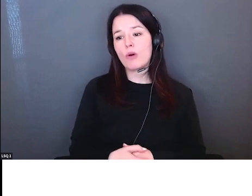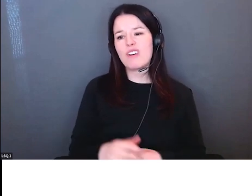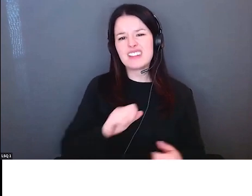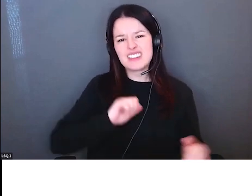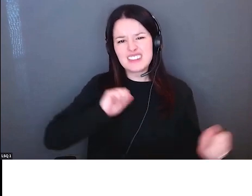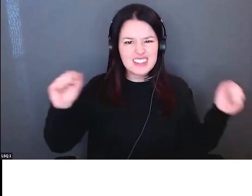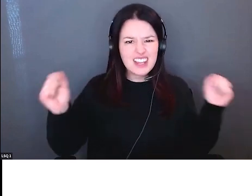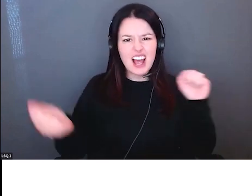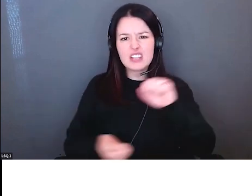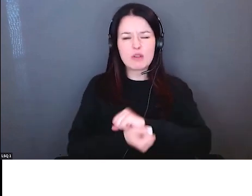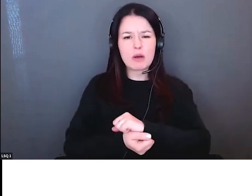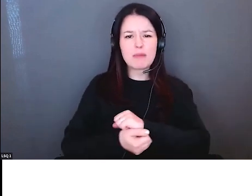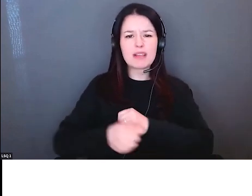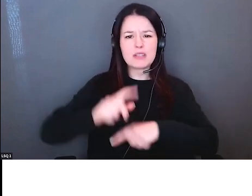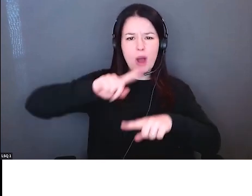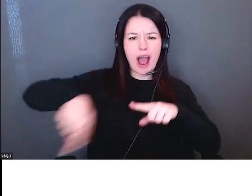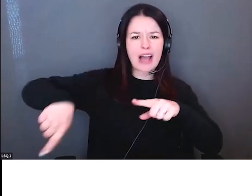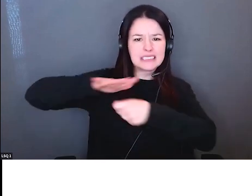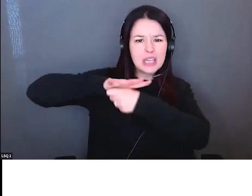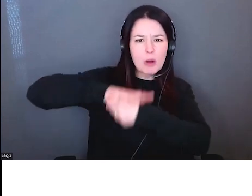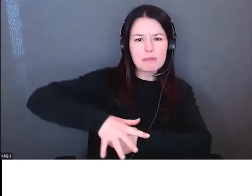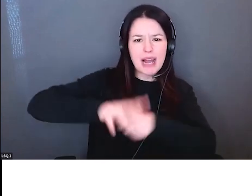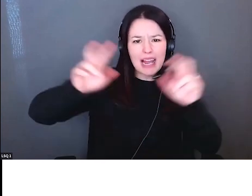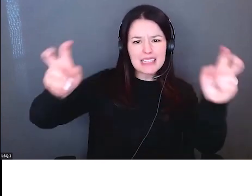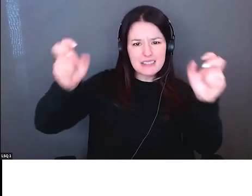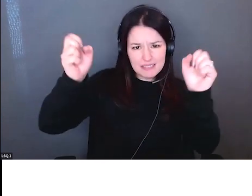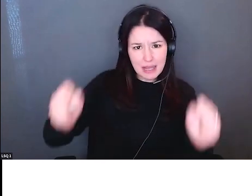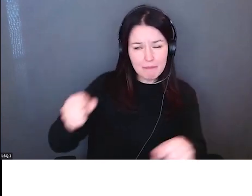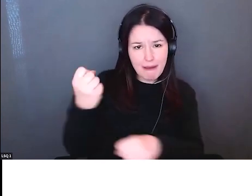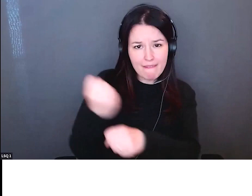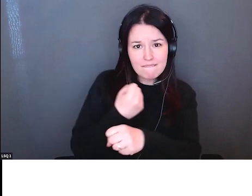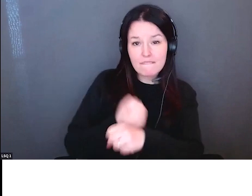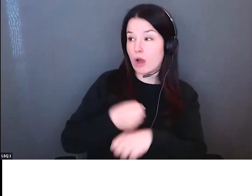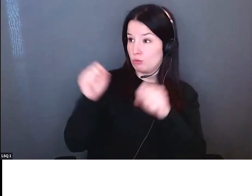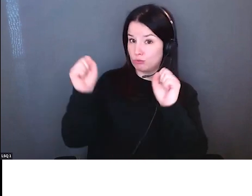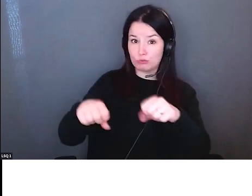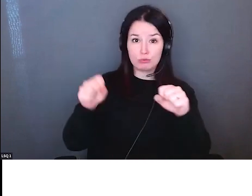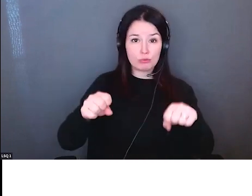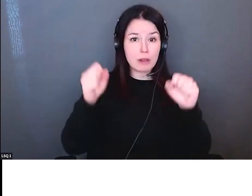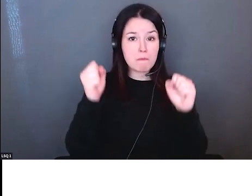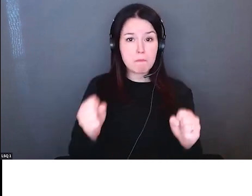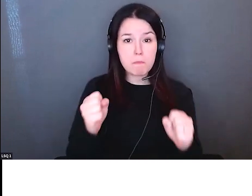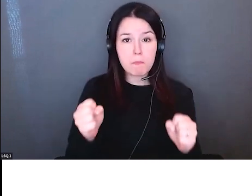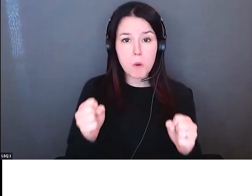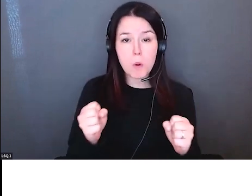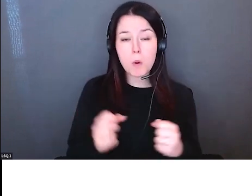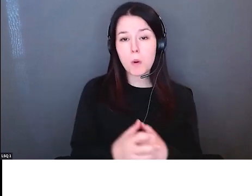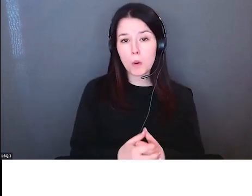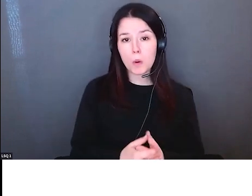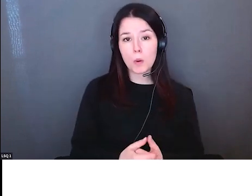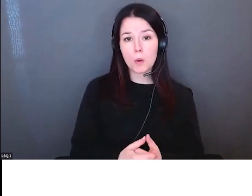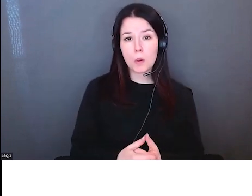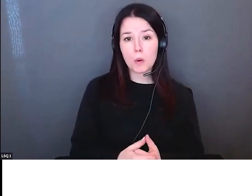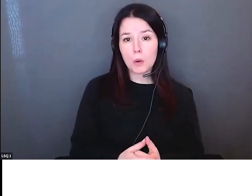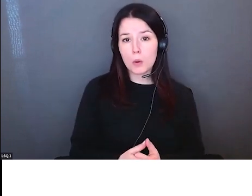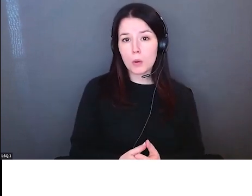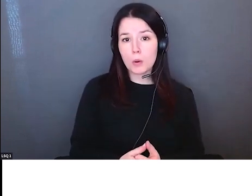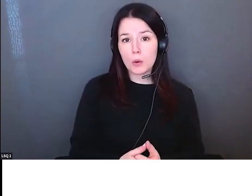perfection donc ceci étant dit je suis ravi d'avoir cette opportunité de pratiquer cela aujourd'hui